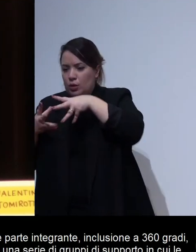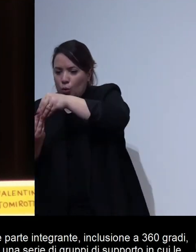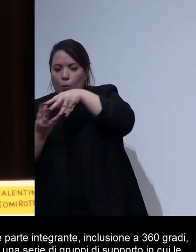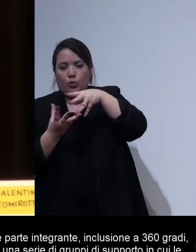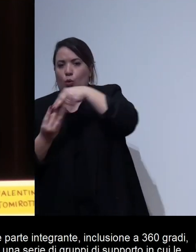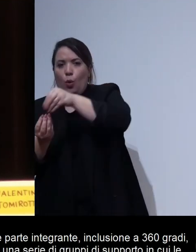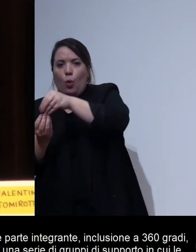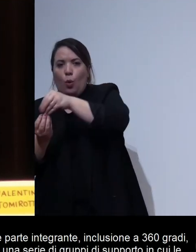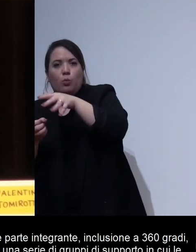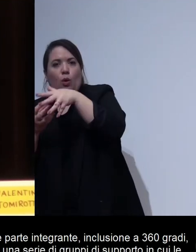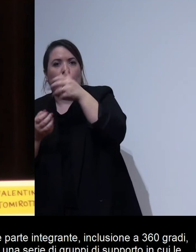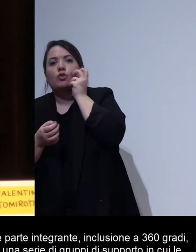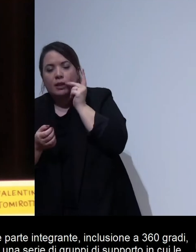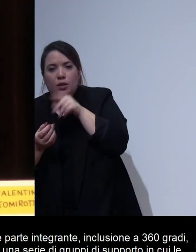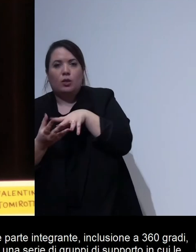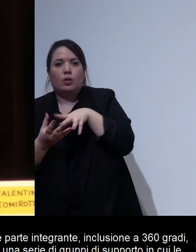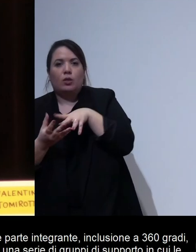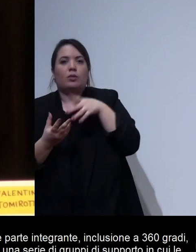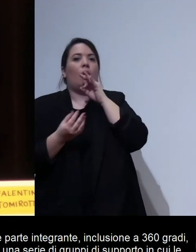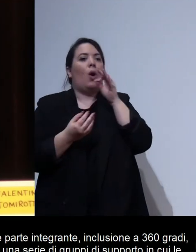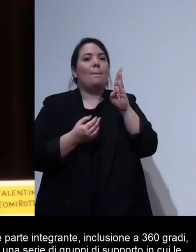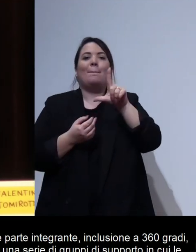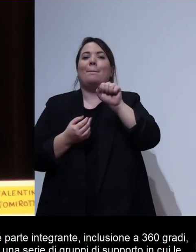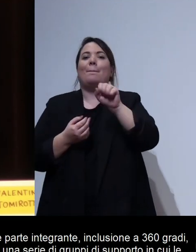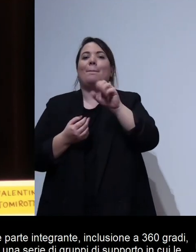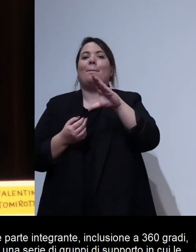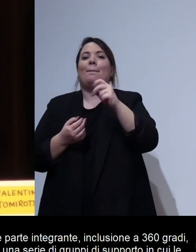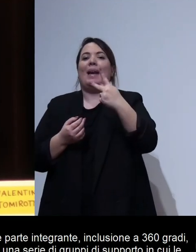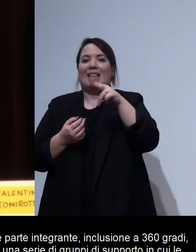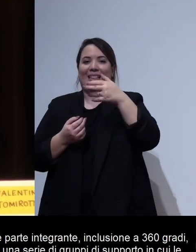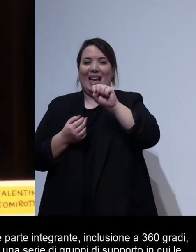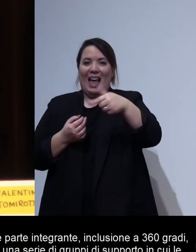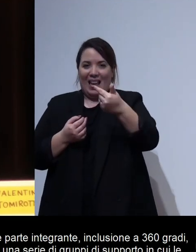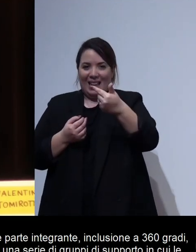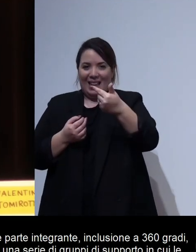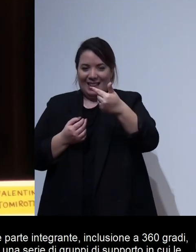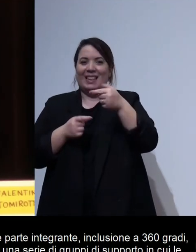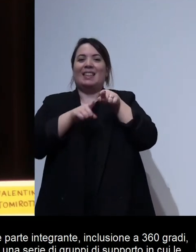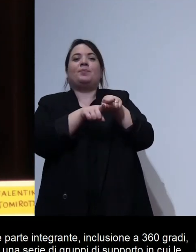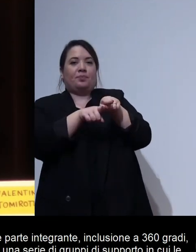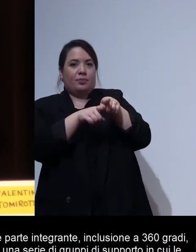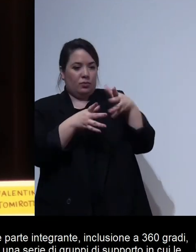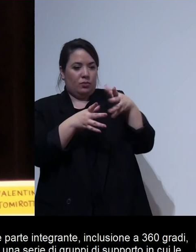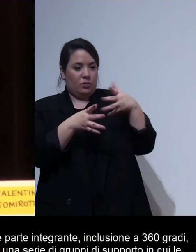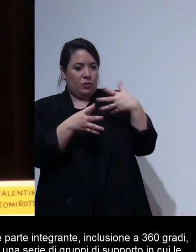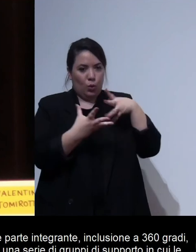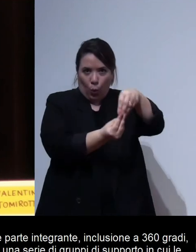genitori cioè black hat che è il gruppo di neri al comunità nera all'interno di airbnb